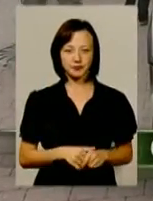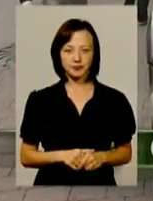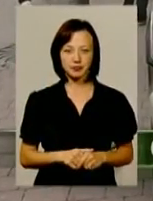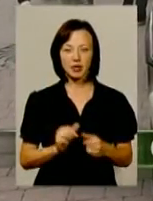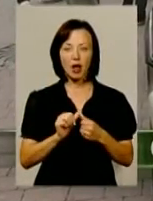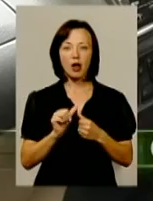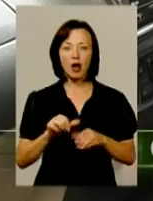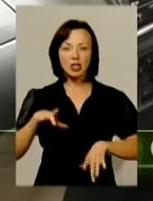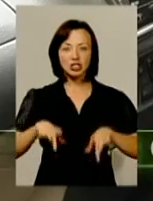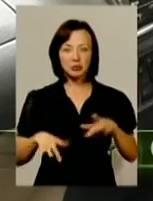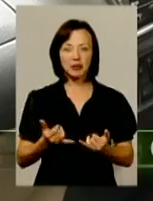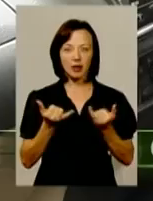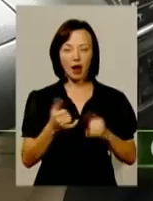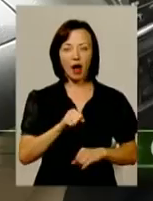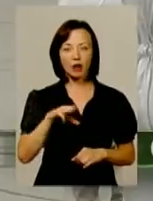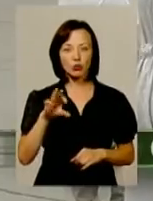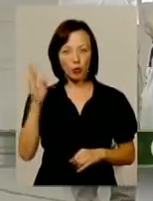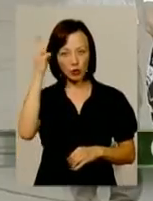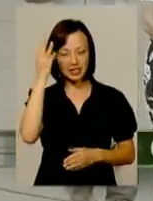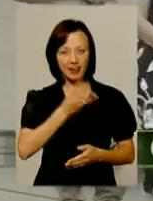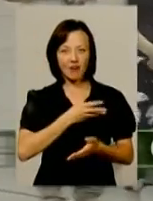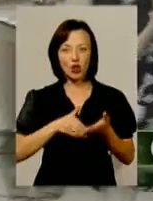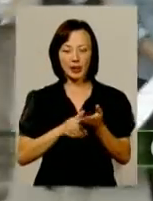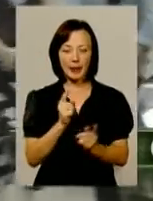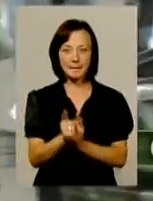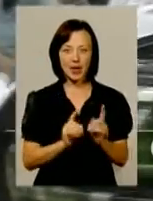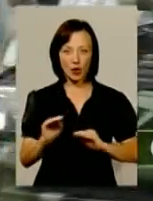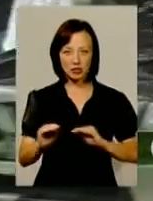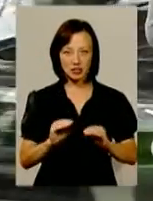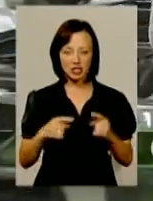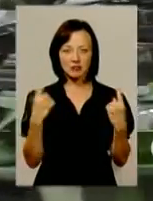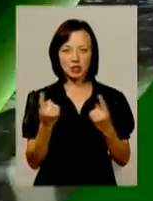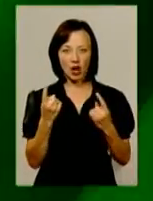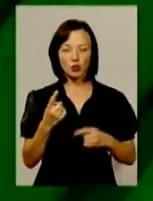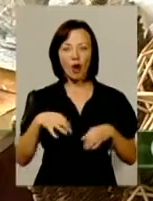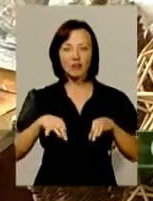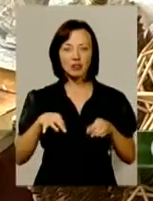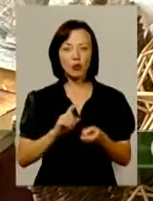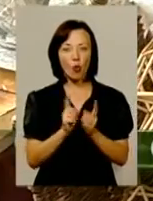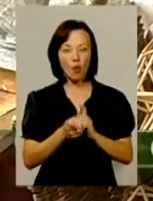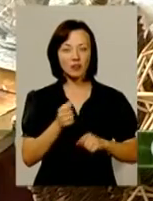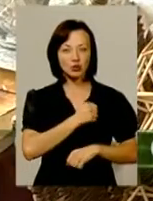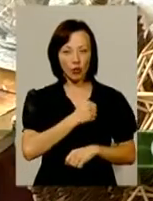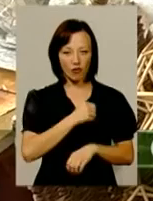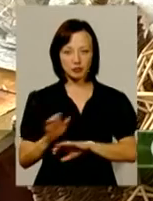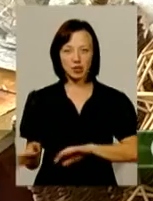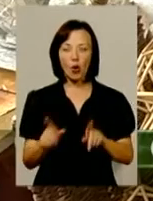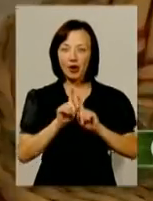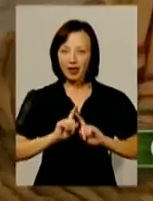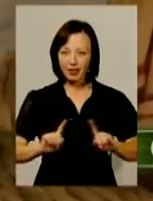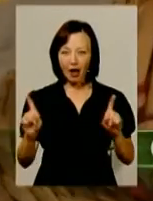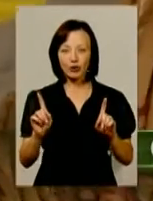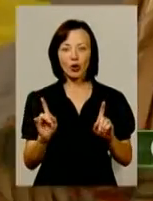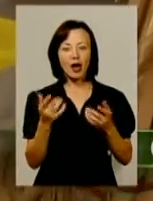Позачляховик для АТО. Подільські волонтери переоснастили звичайну автівку військово. Оригінально та ексклюзивно.